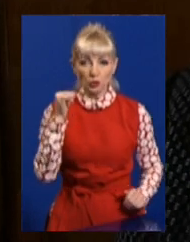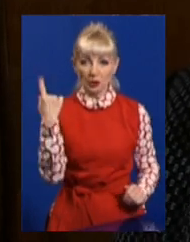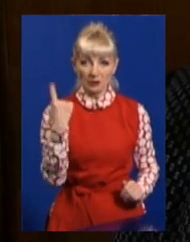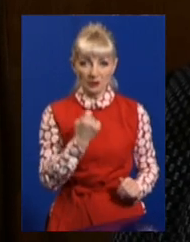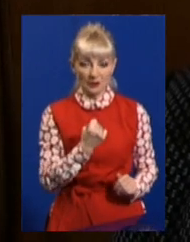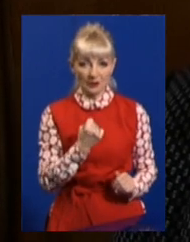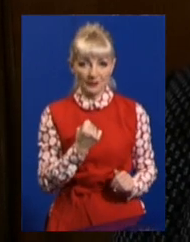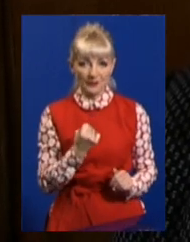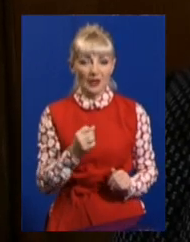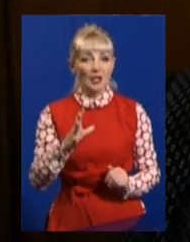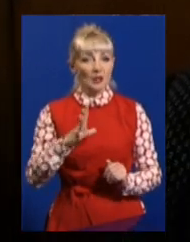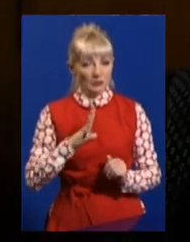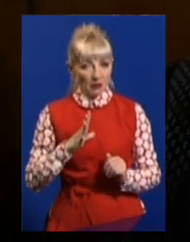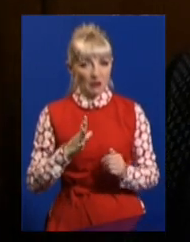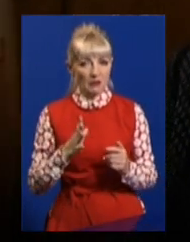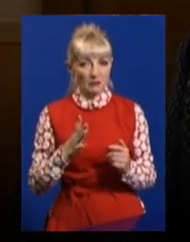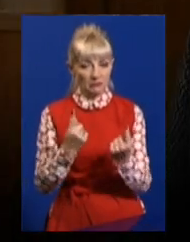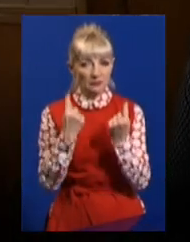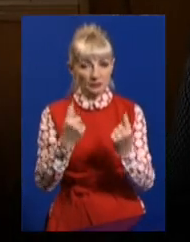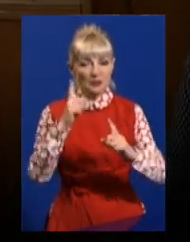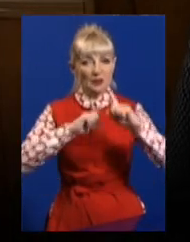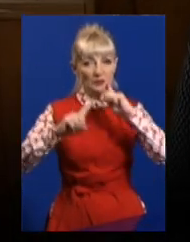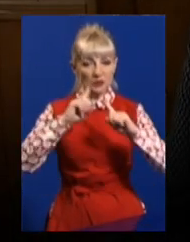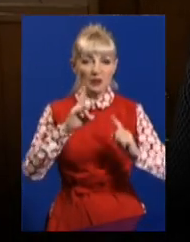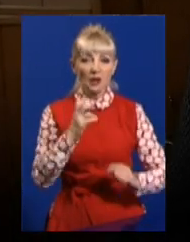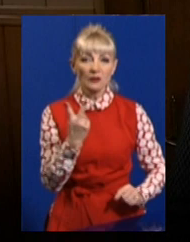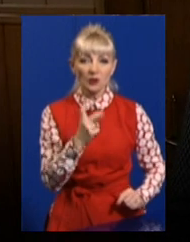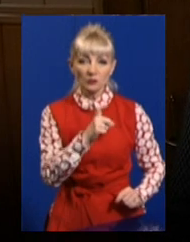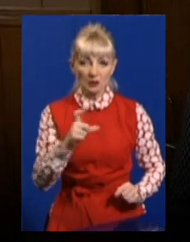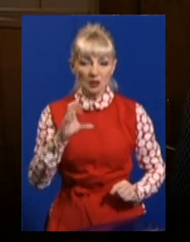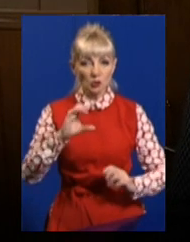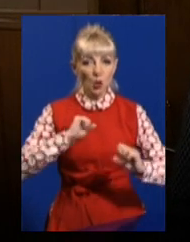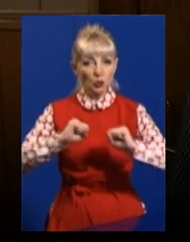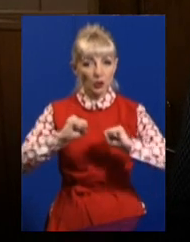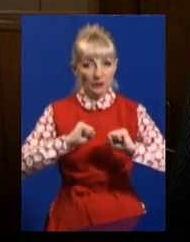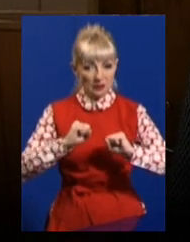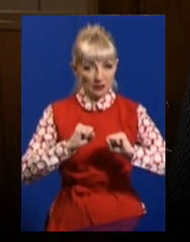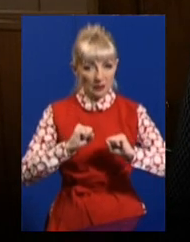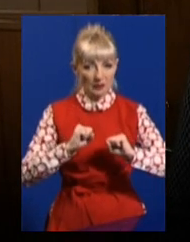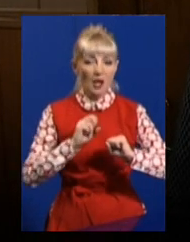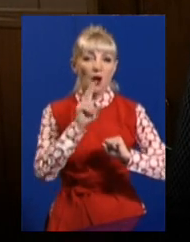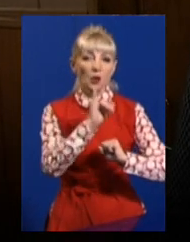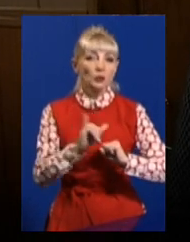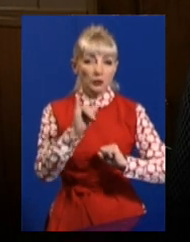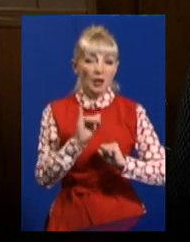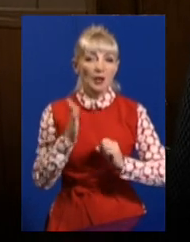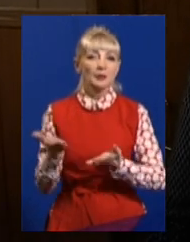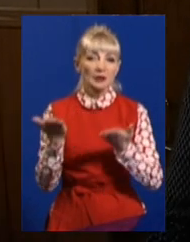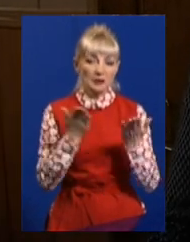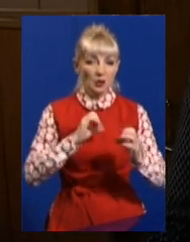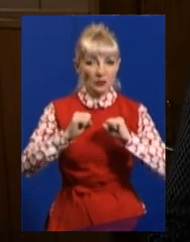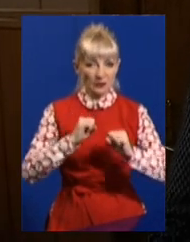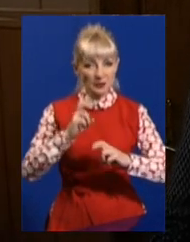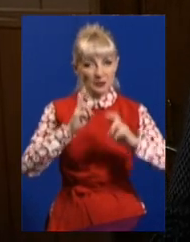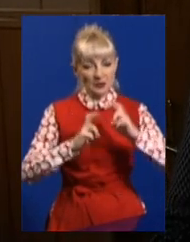була велика нарада на другому поверсі з керівниками підприємств, куди запрошувалася велика кількість керівників підприємств, установ